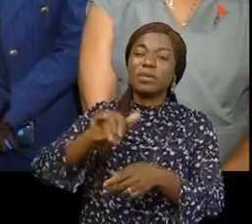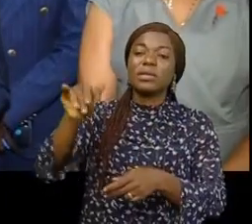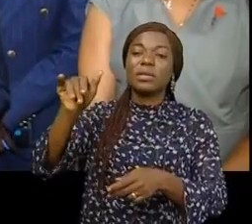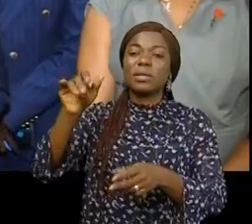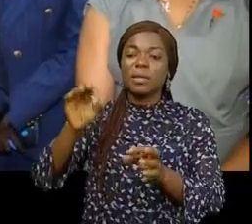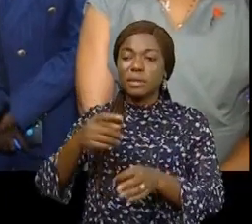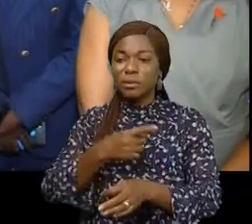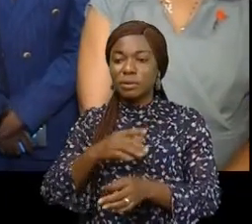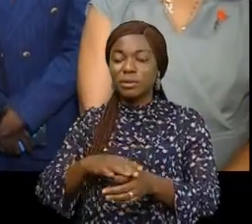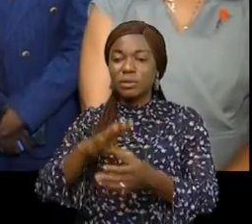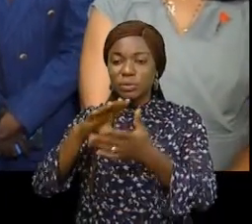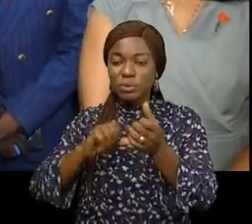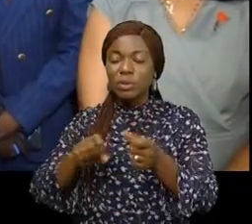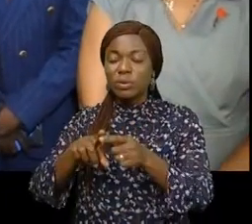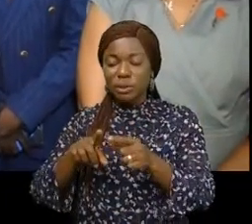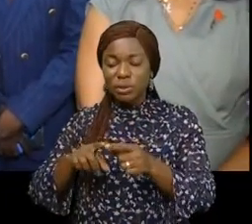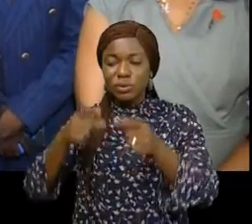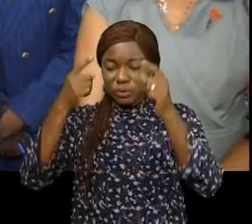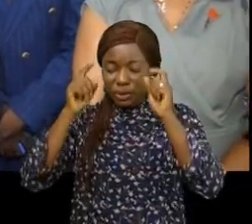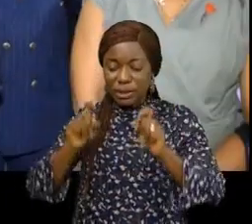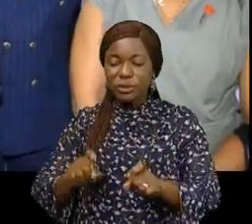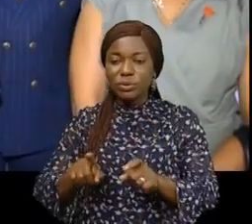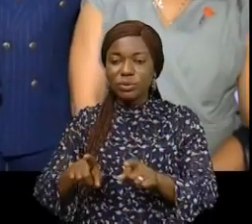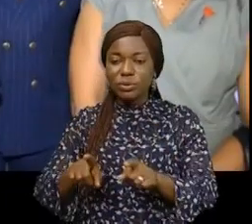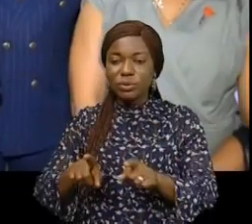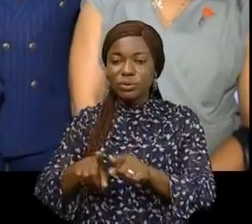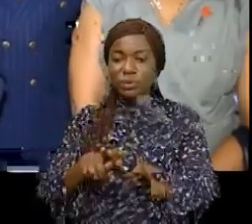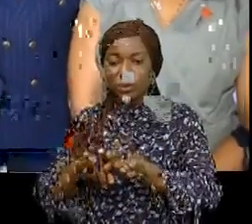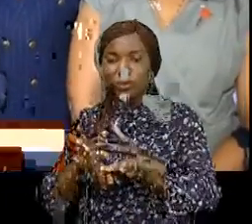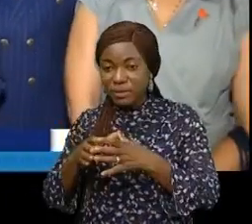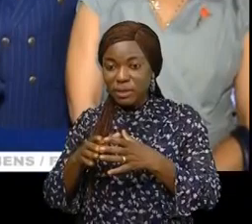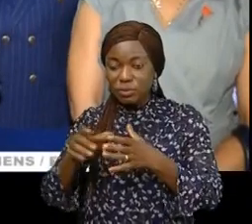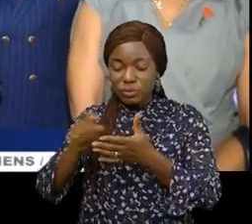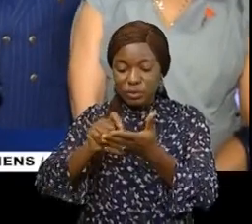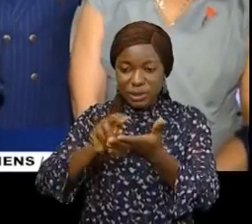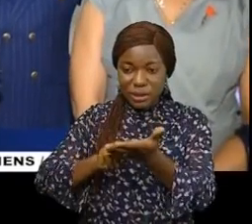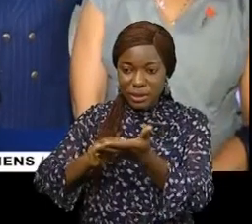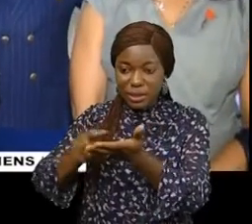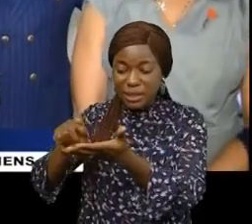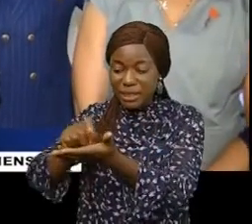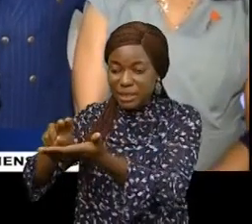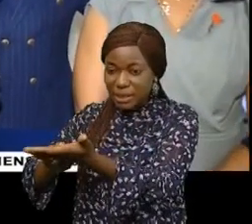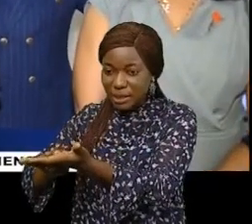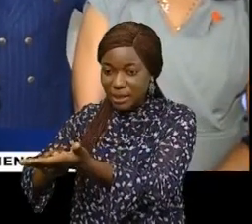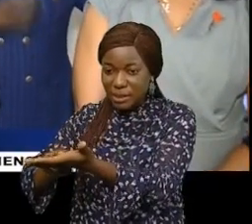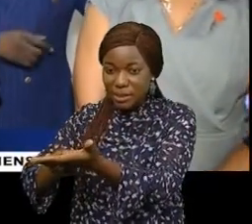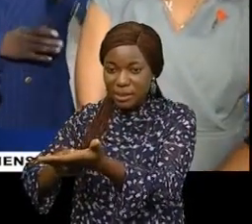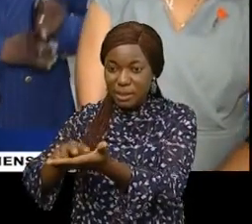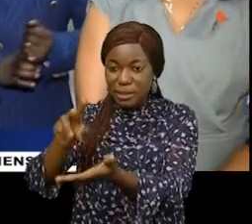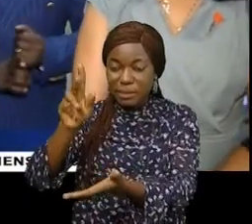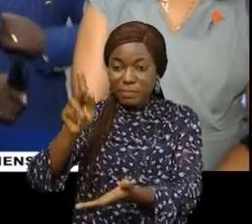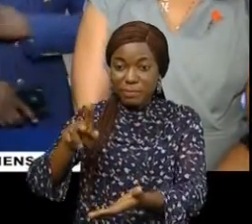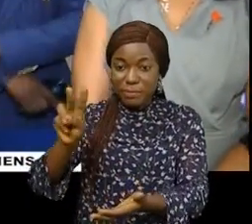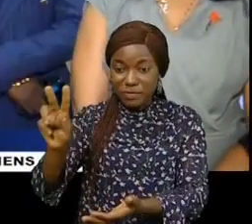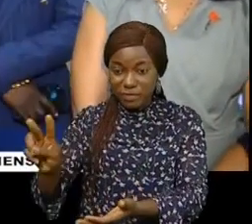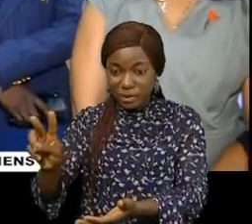Je crois qu'il y eu des concessions de part et d'autre. Nous venons de signer un PV. si vous étiez au Vatican, je